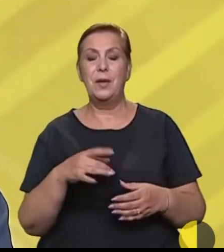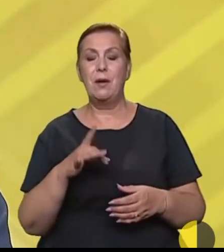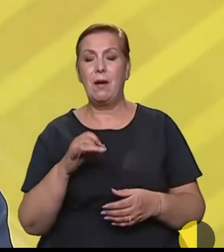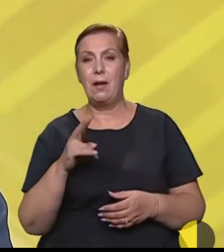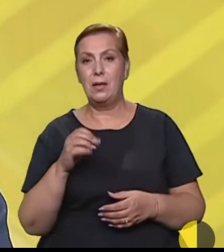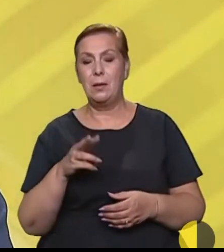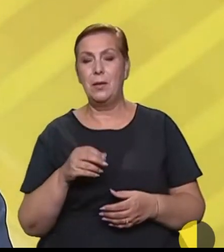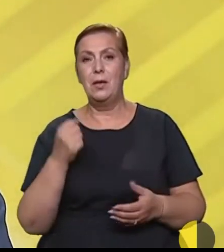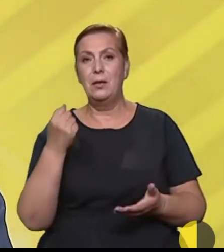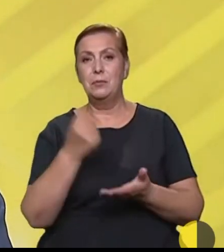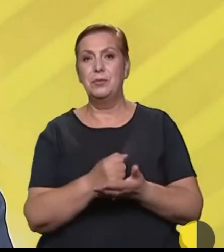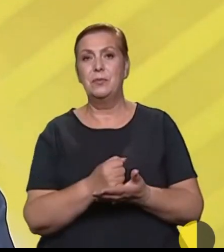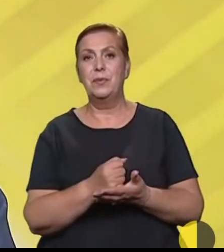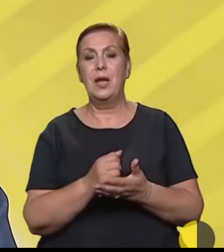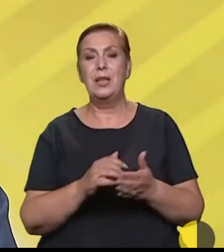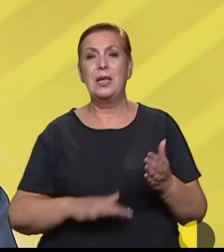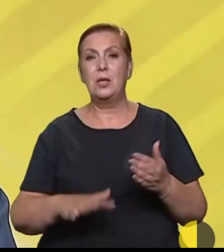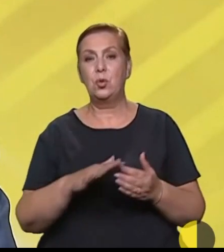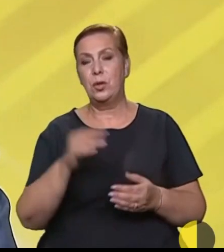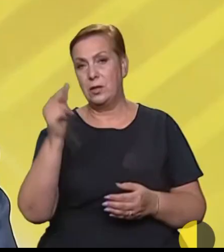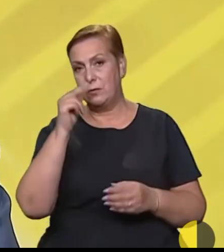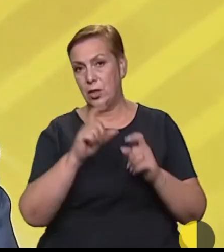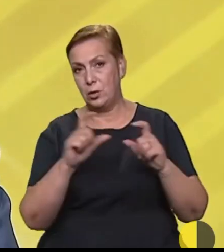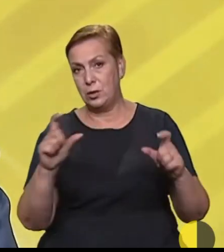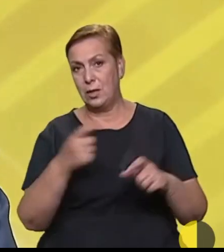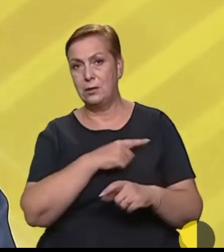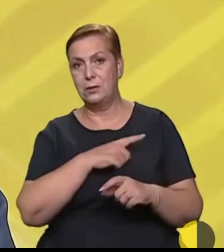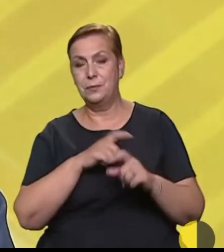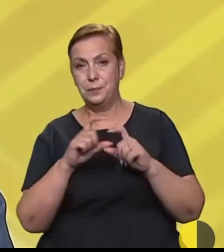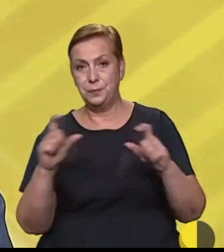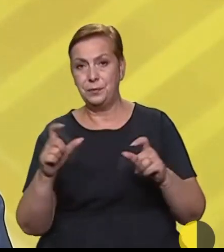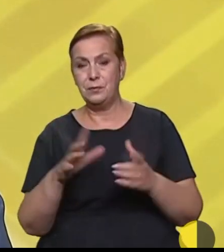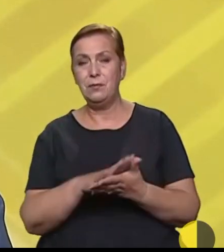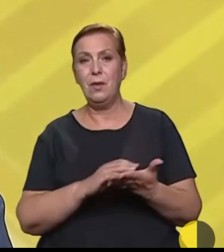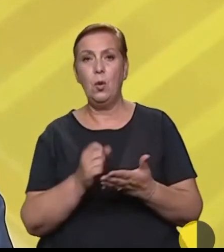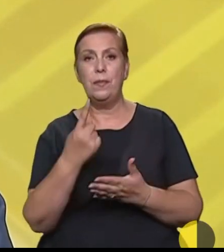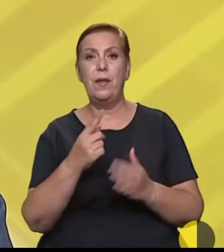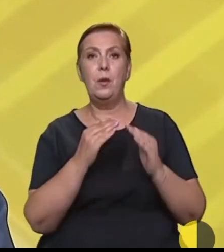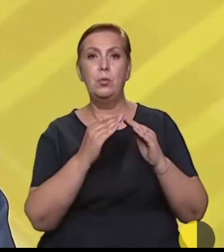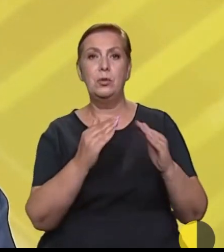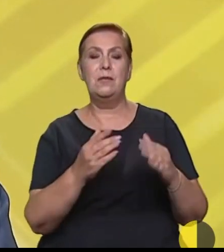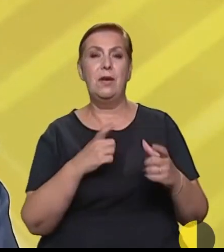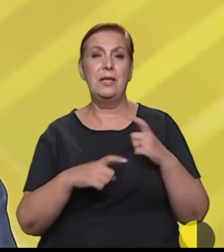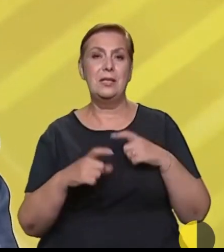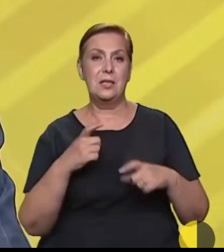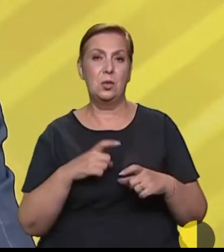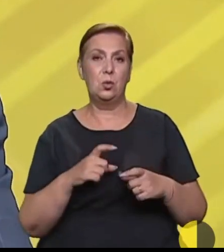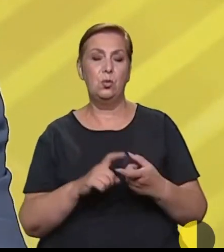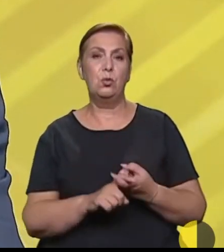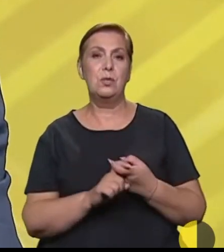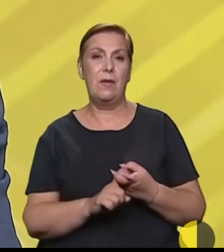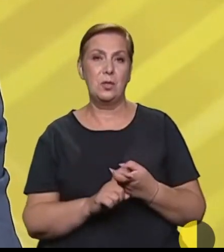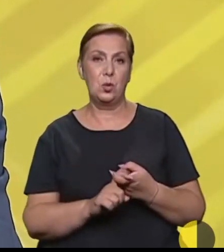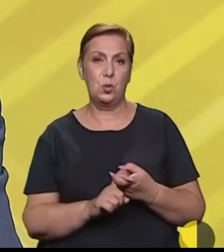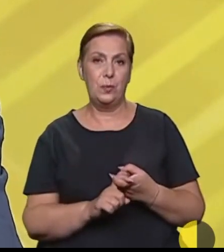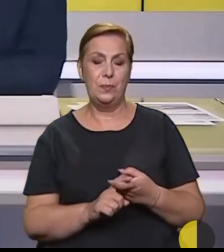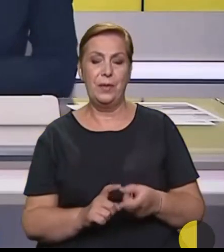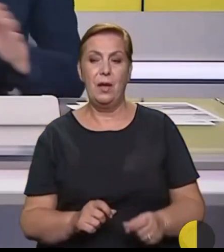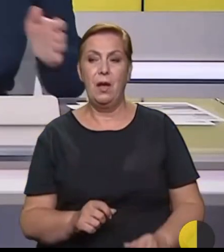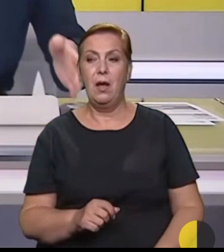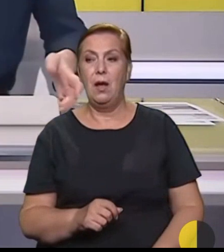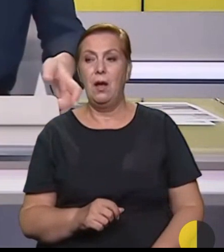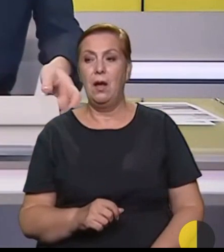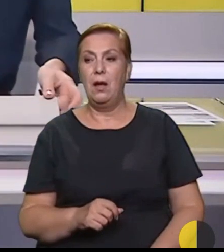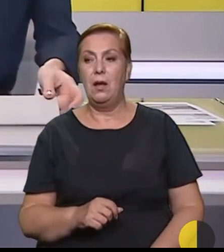території навчального закладу і лікарні. Через удар зруйнована одна з будівель інституту зв'язку. Ну і